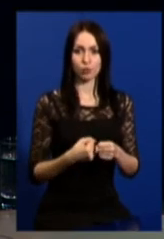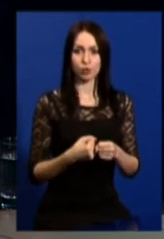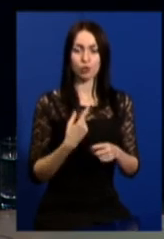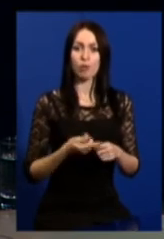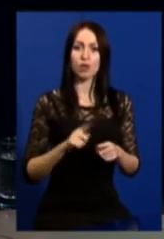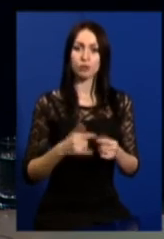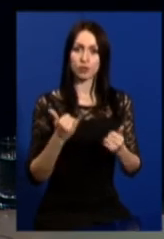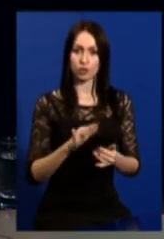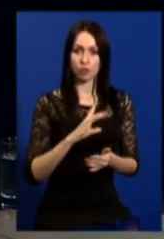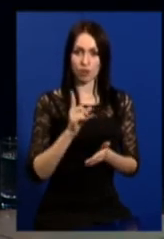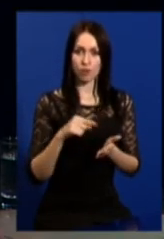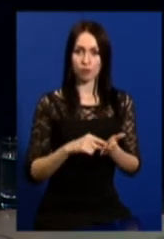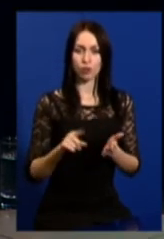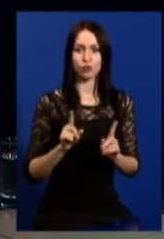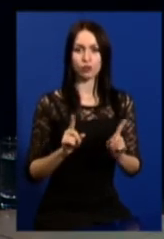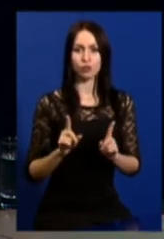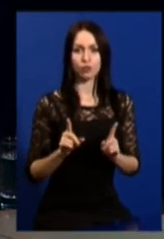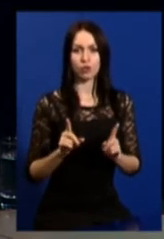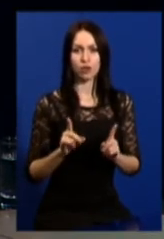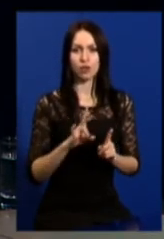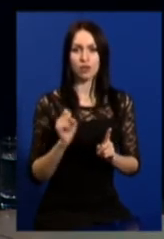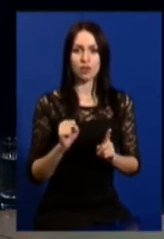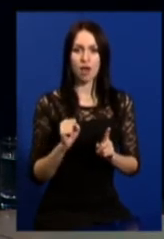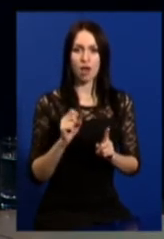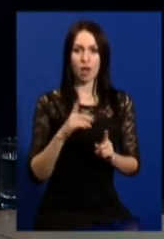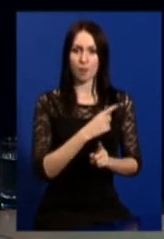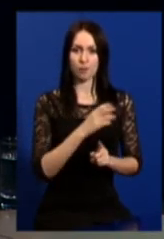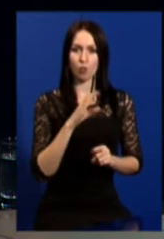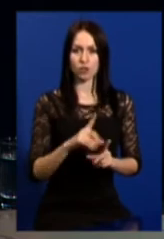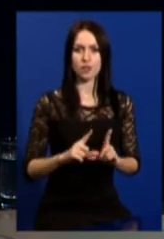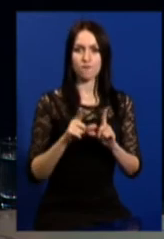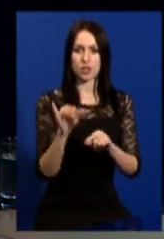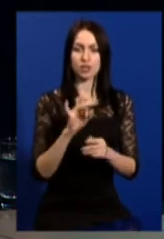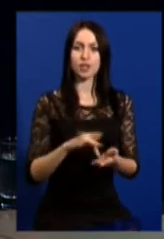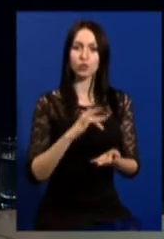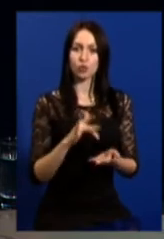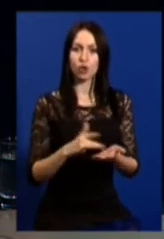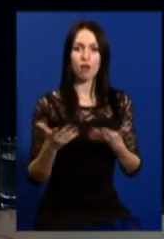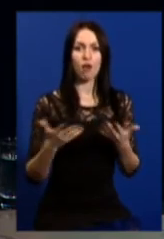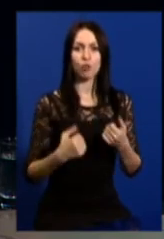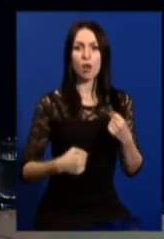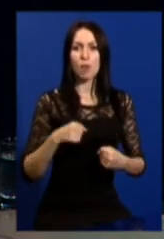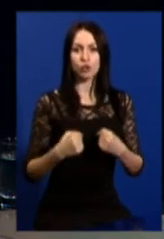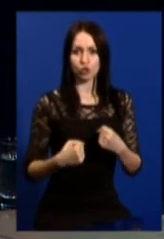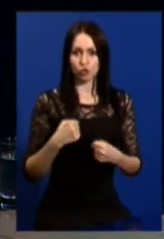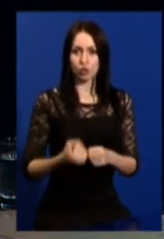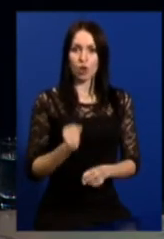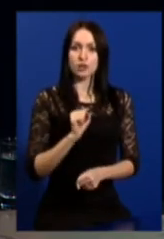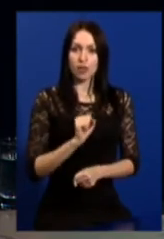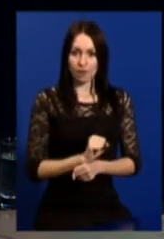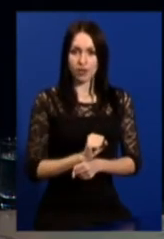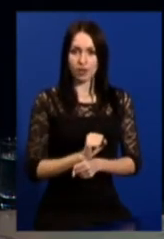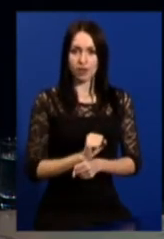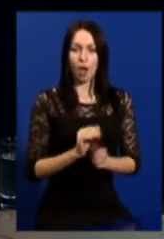Сьогодні задавали питання, що там на посту виїзду з міста якусь машину зупинили,